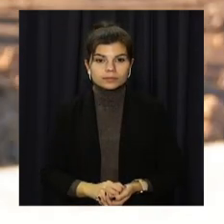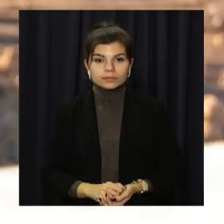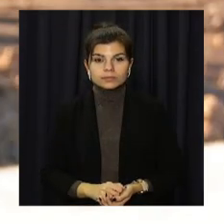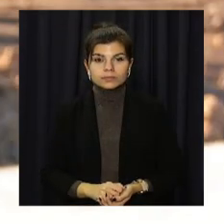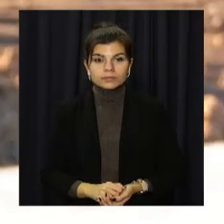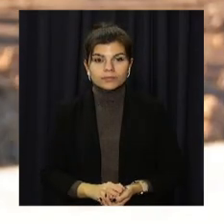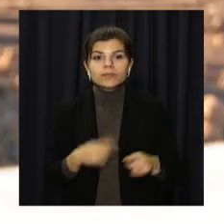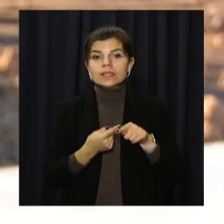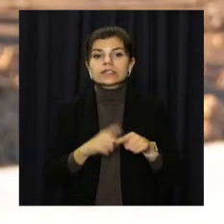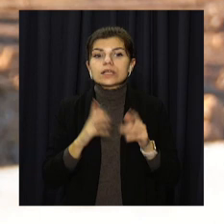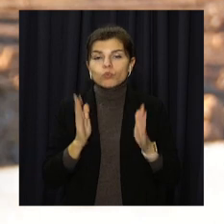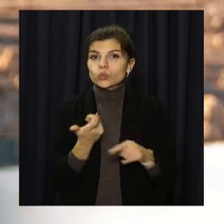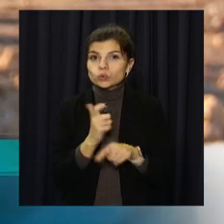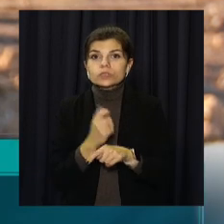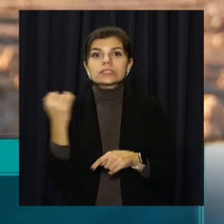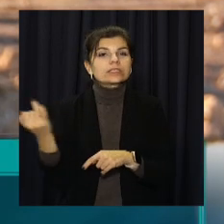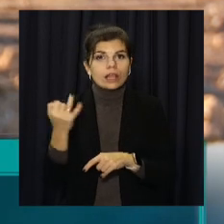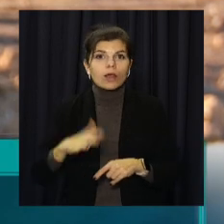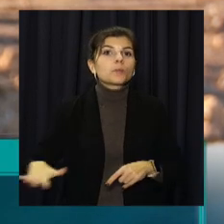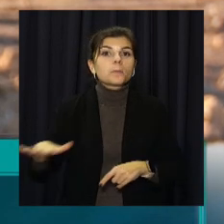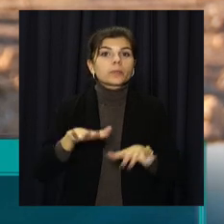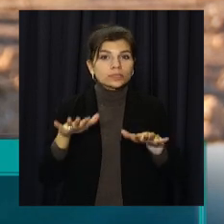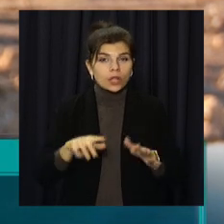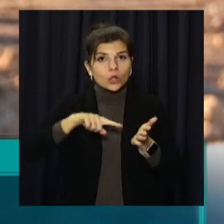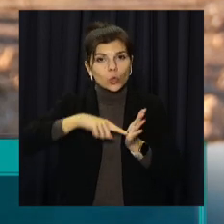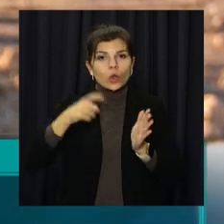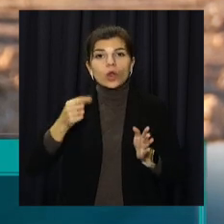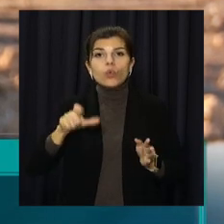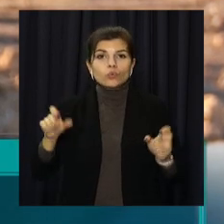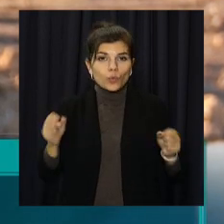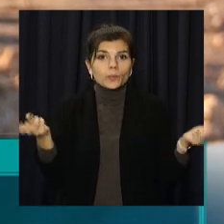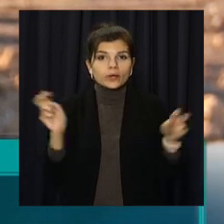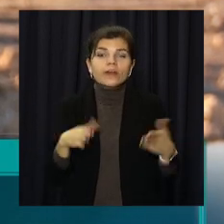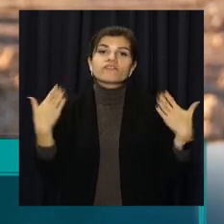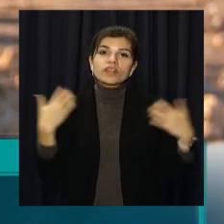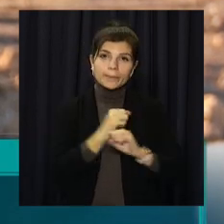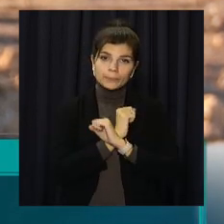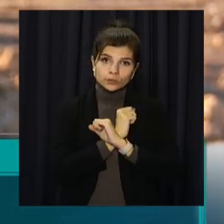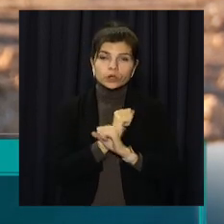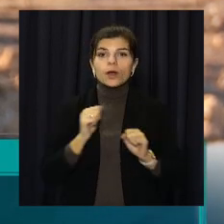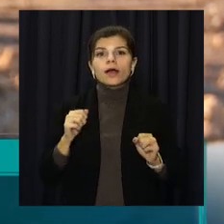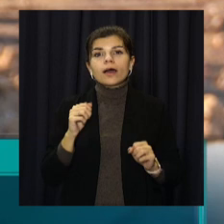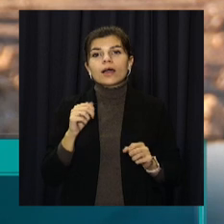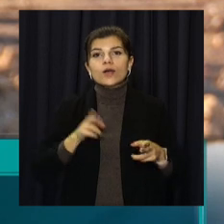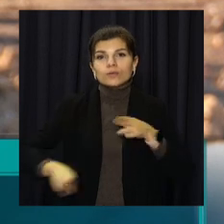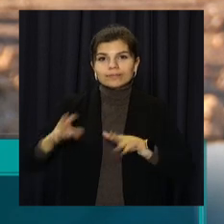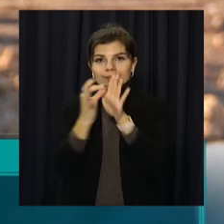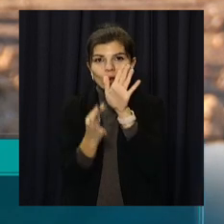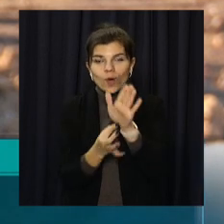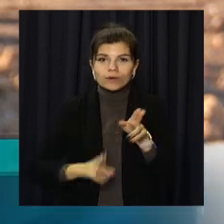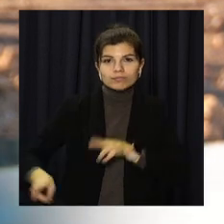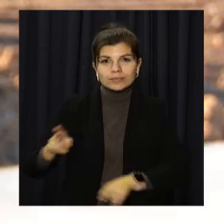Це буде дуже цікава і інтересна локація, де зможуть люди прийти, відпочити, покататися на роликах,